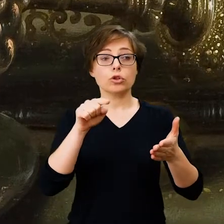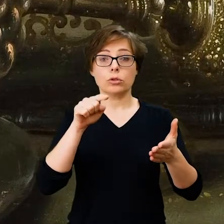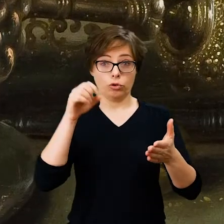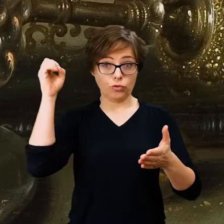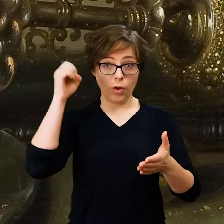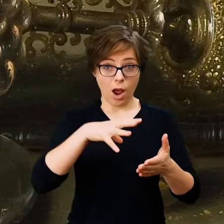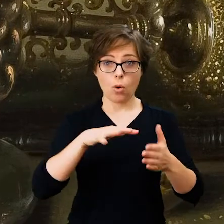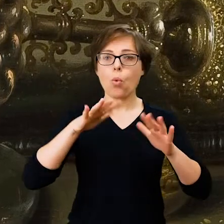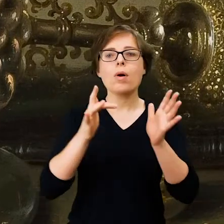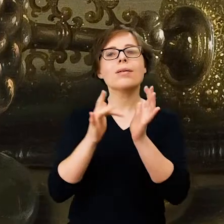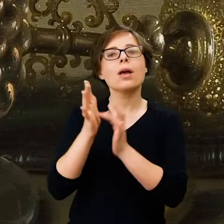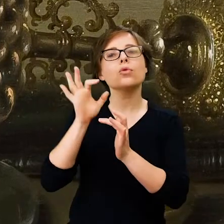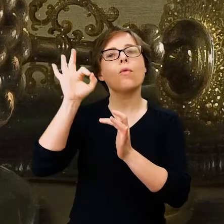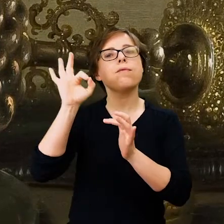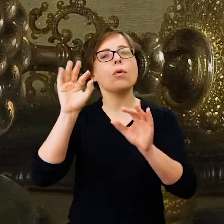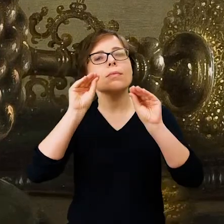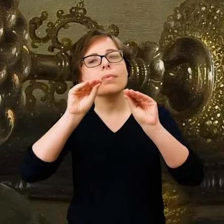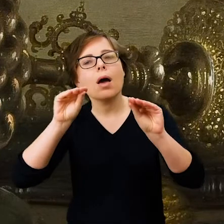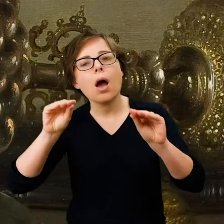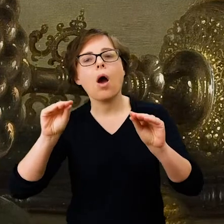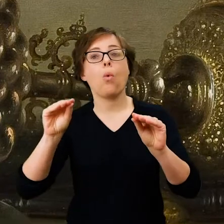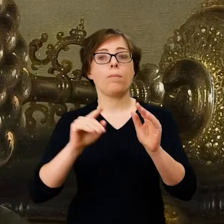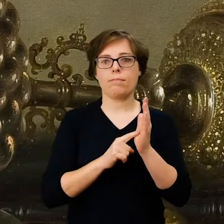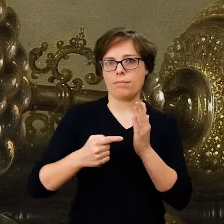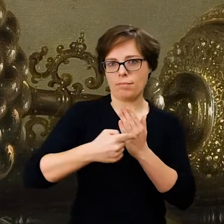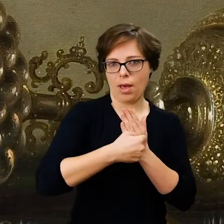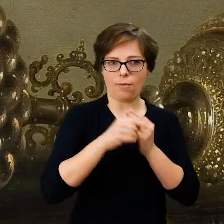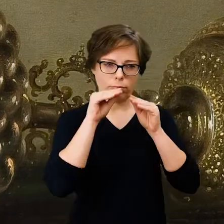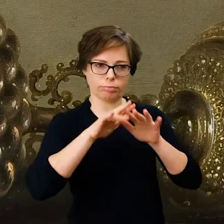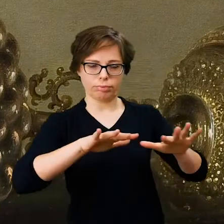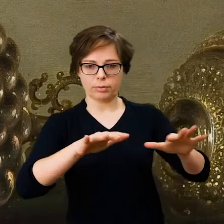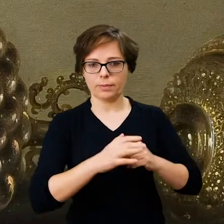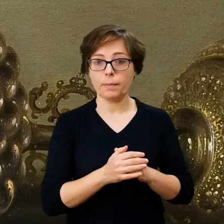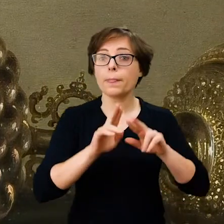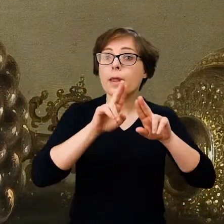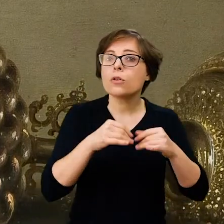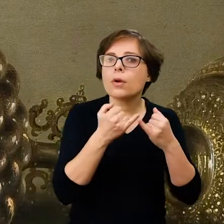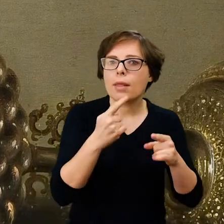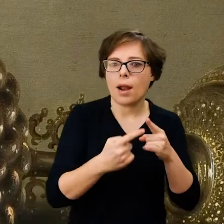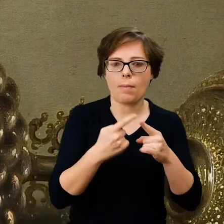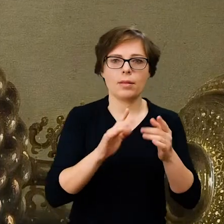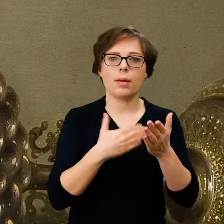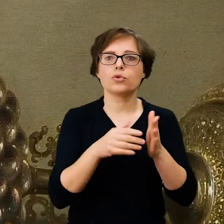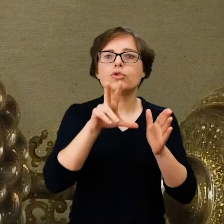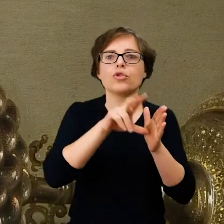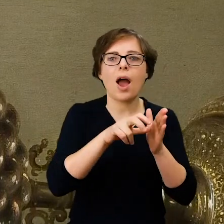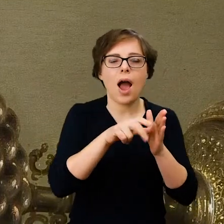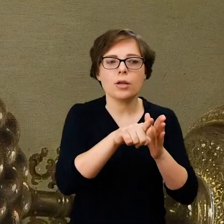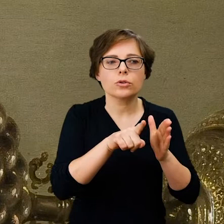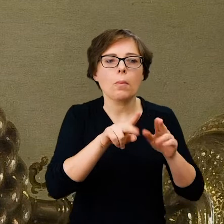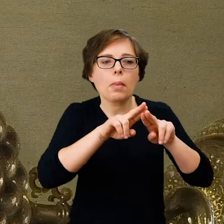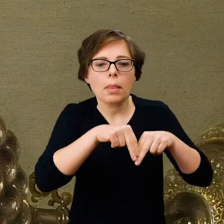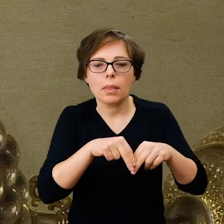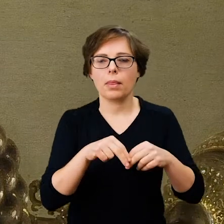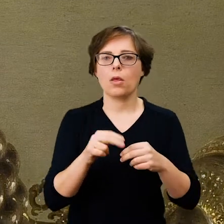nauk chrystusowych. Pozostałe elementy, które tutaj odnajdujemy, nadjedzone ciastko, rozłupane